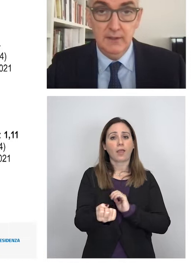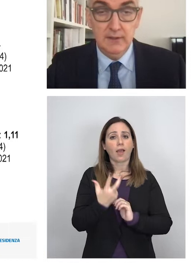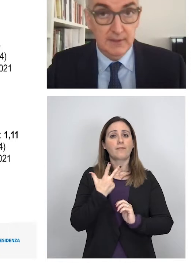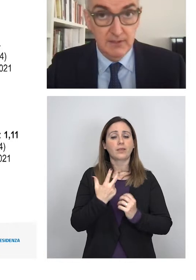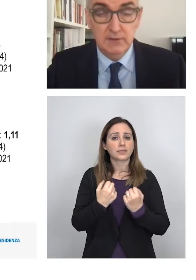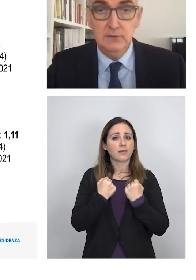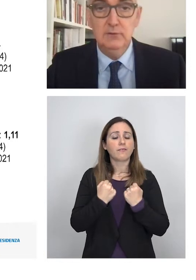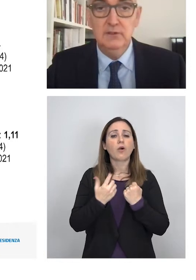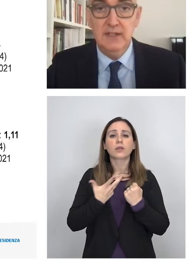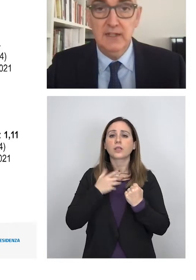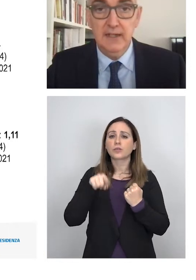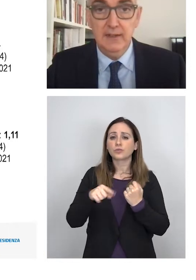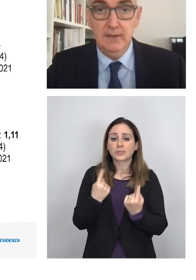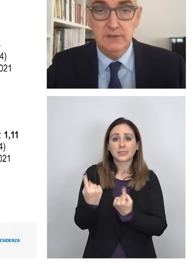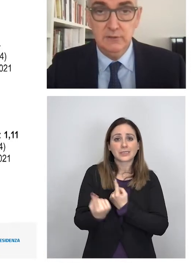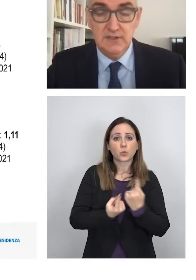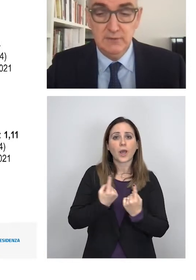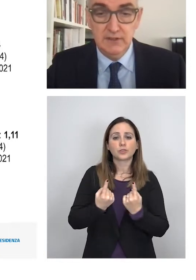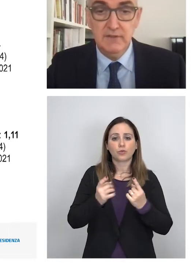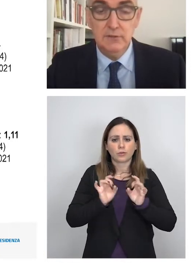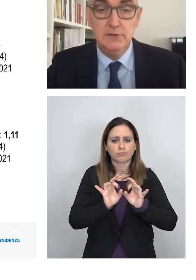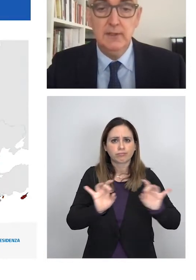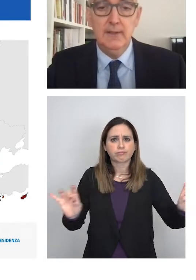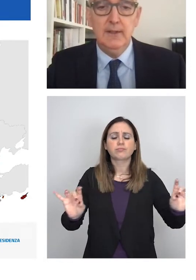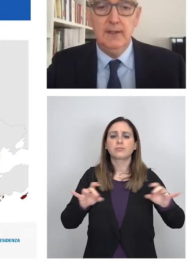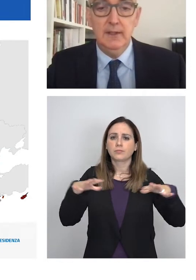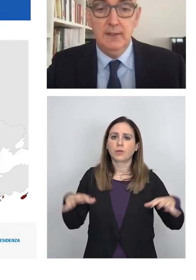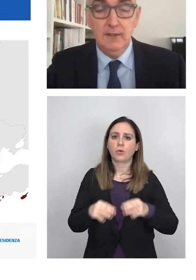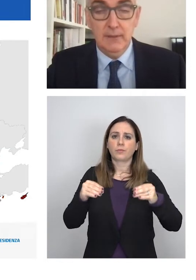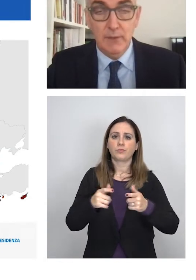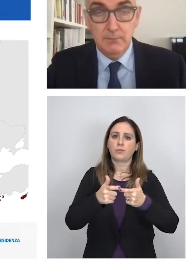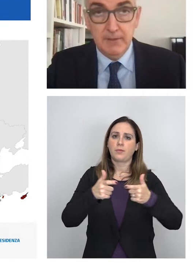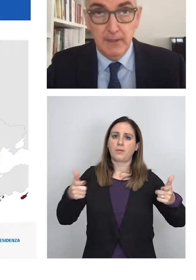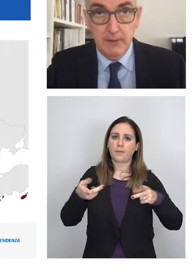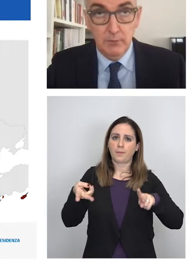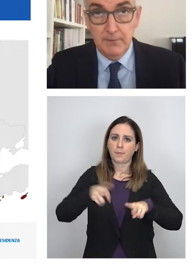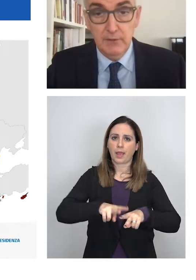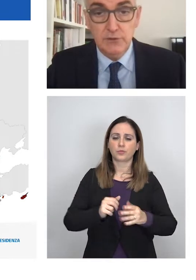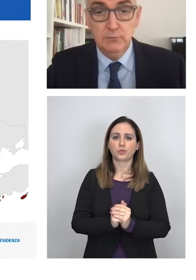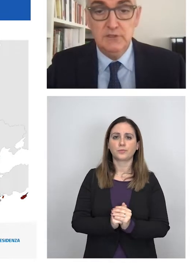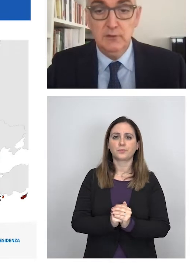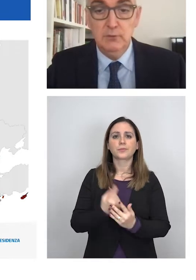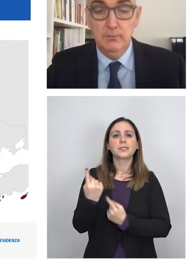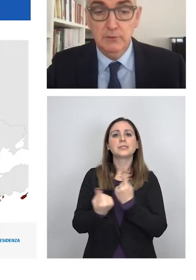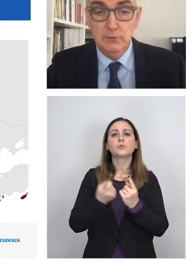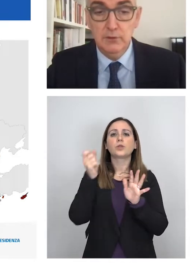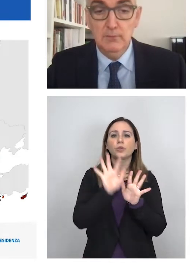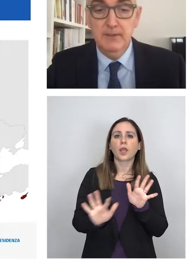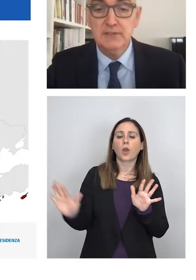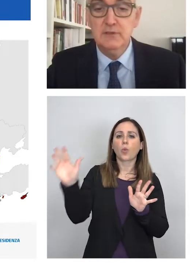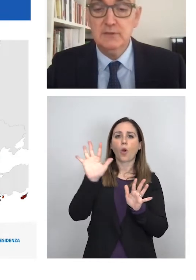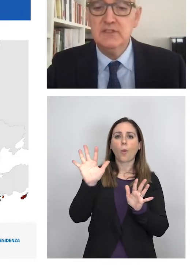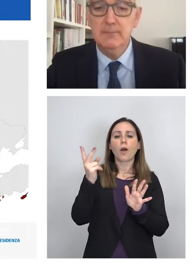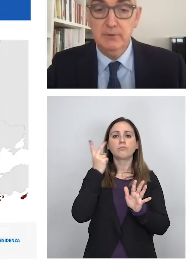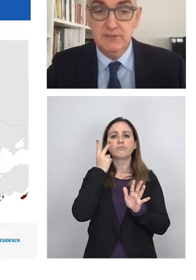incremento della circolazione del virus. La quadro europeo ci mostra come un po' in tutta